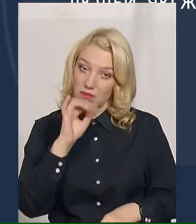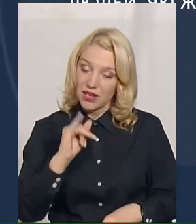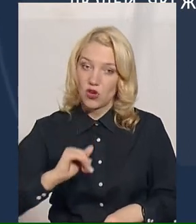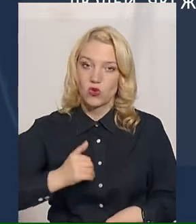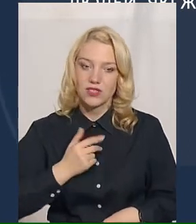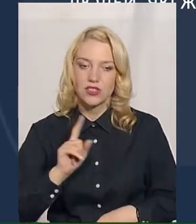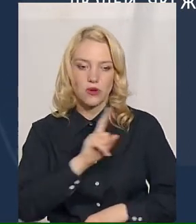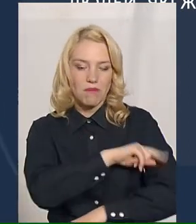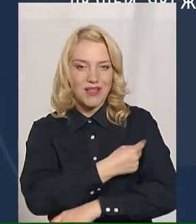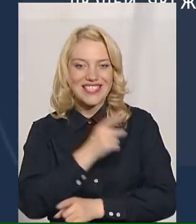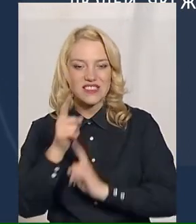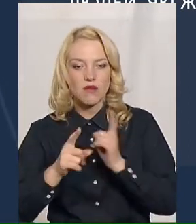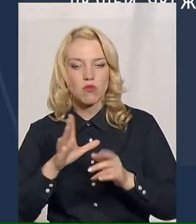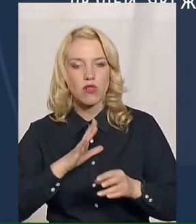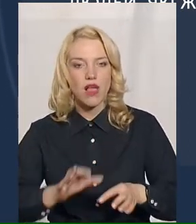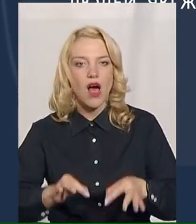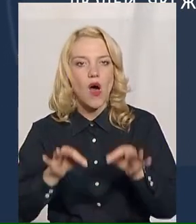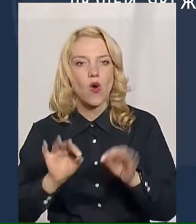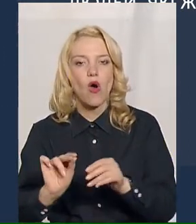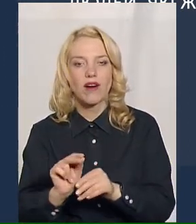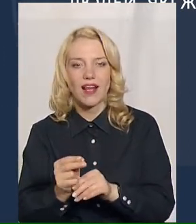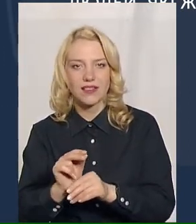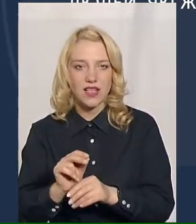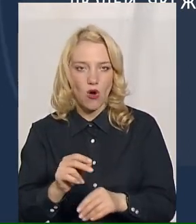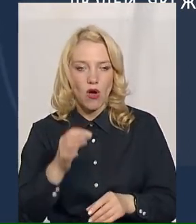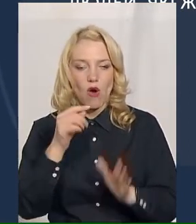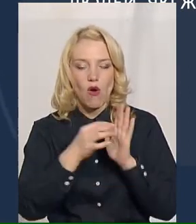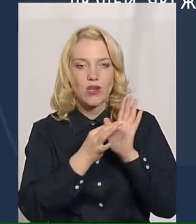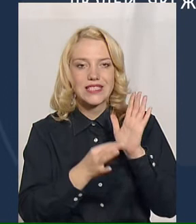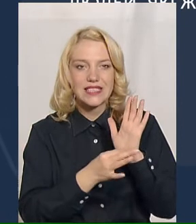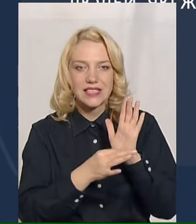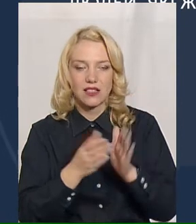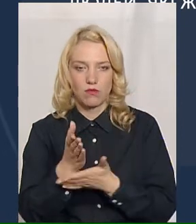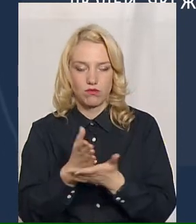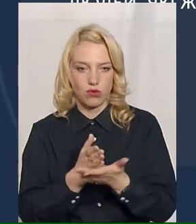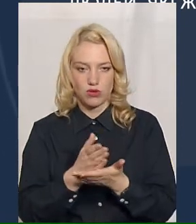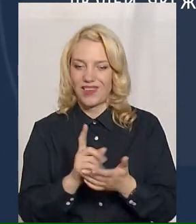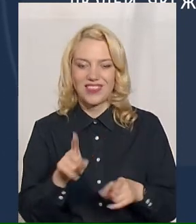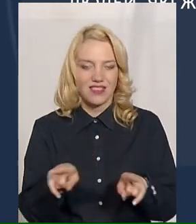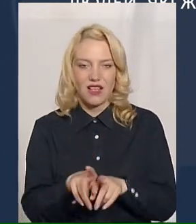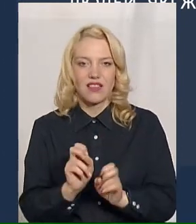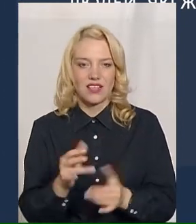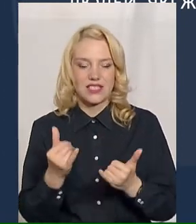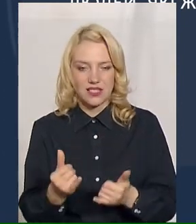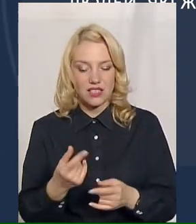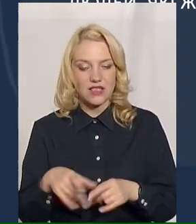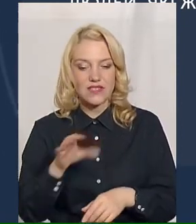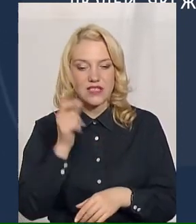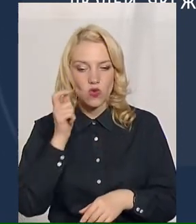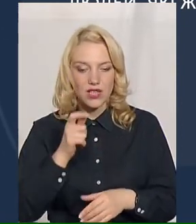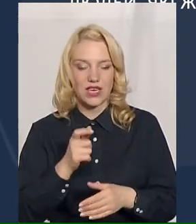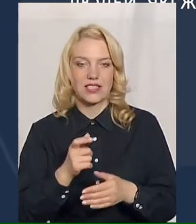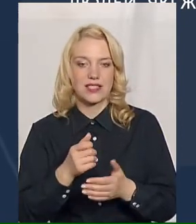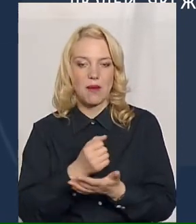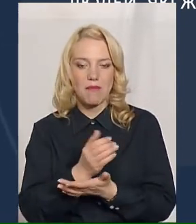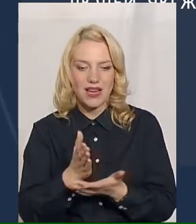була коректна оцінка послуги, не те, що отримують зараз. Це українська мережа людей, які живуть в ВІЛ-Хніт,